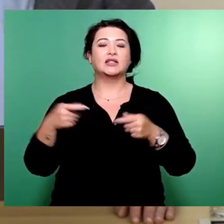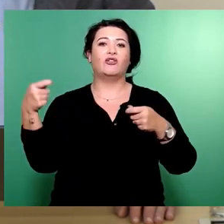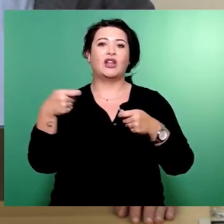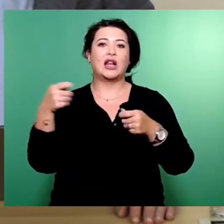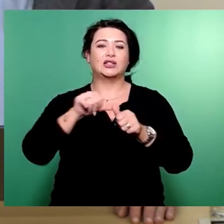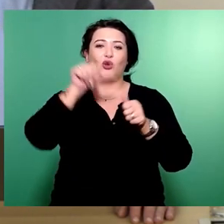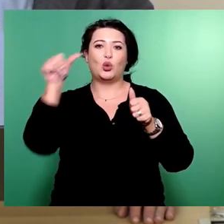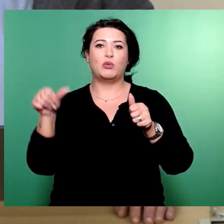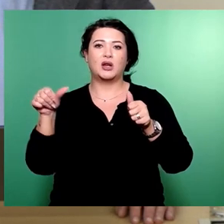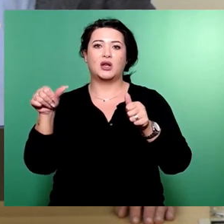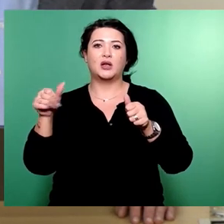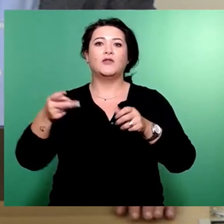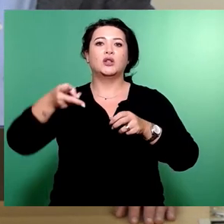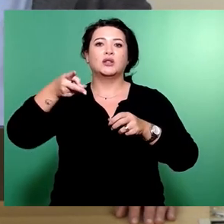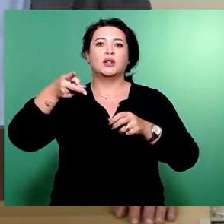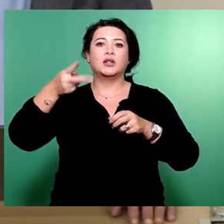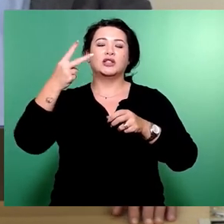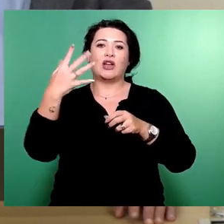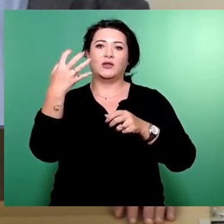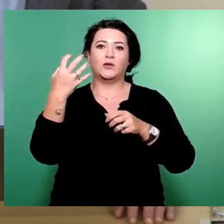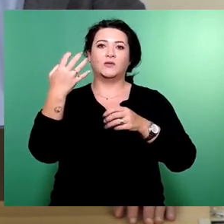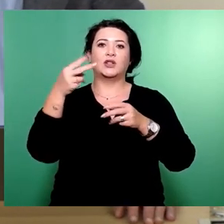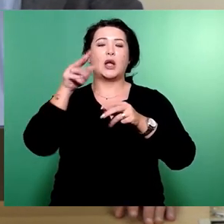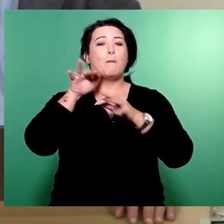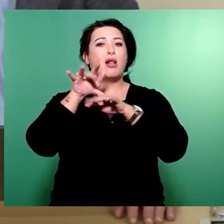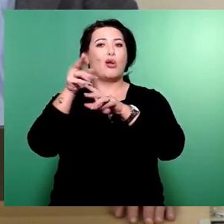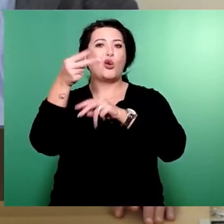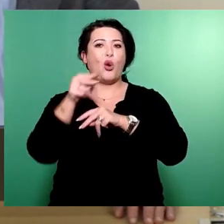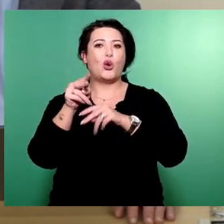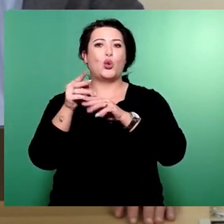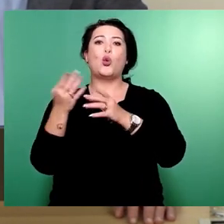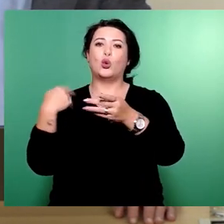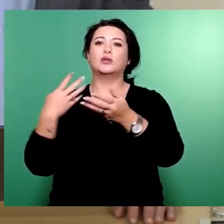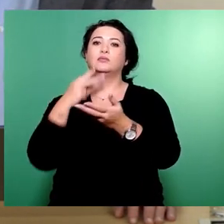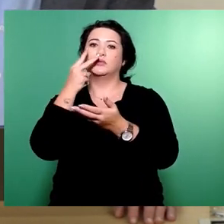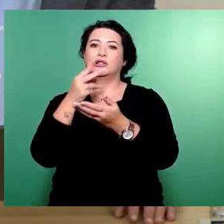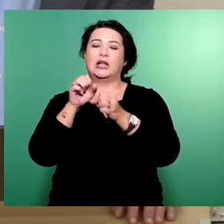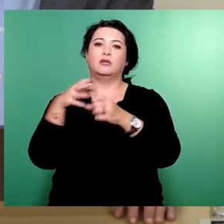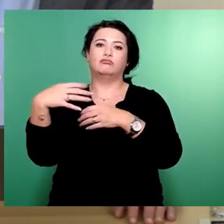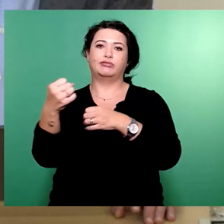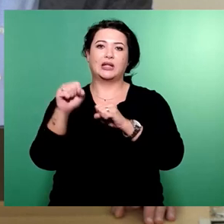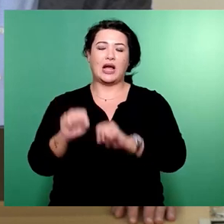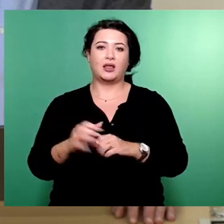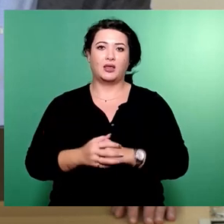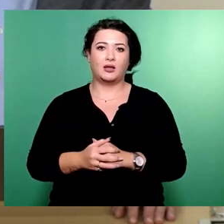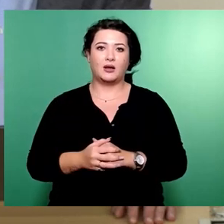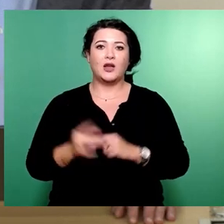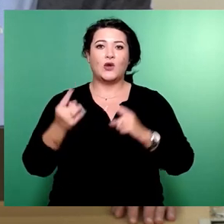Euro bis 2027 aufgezeigt hat. Mit dem interfraktionellen